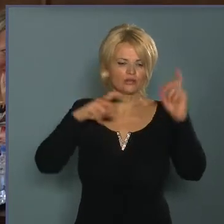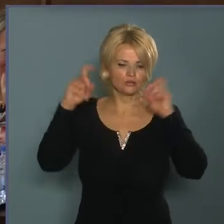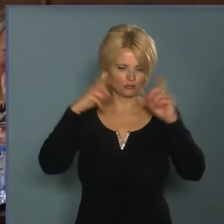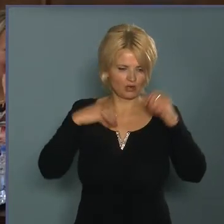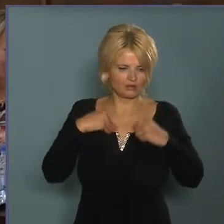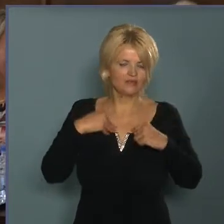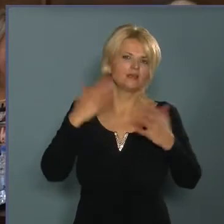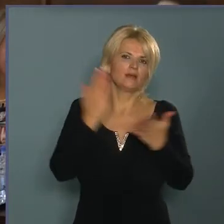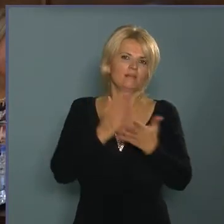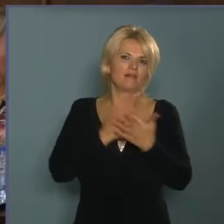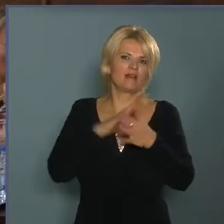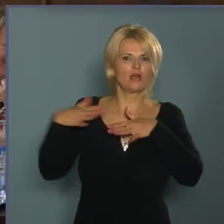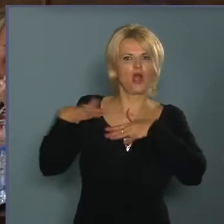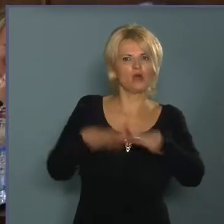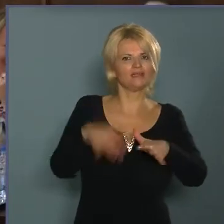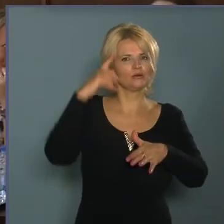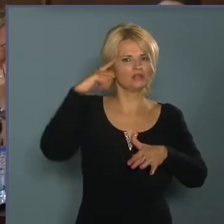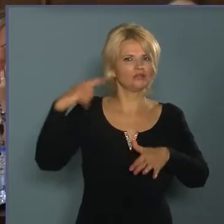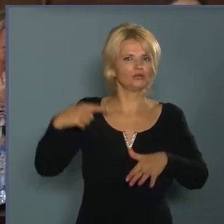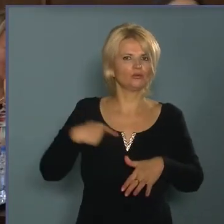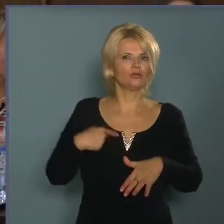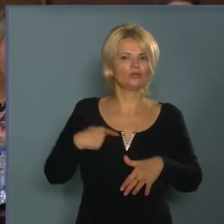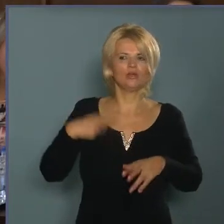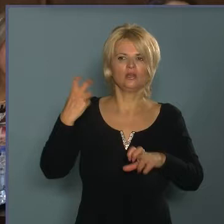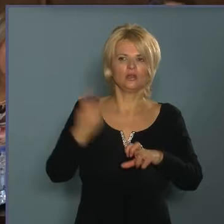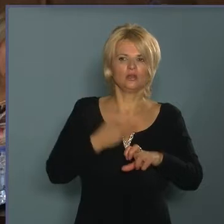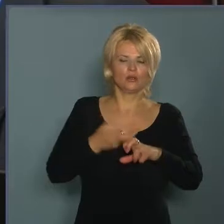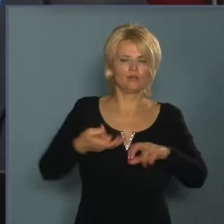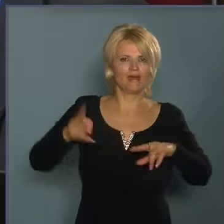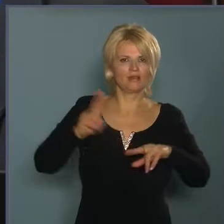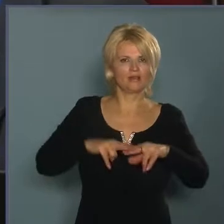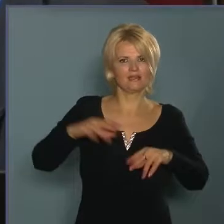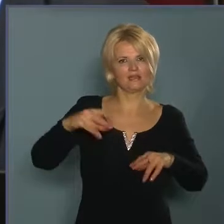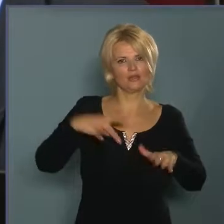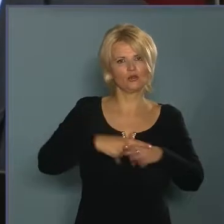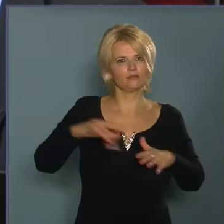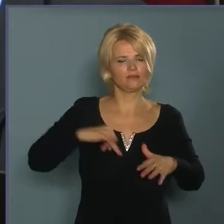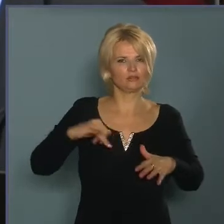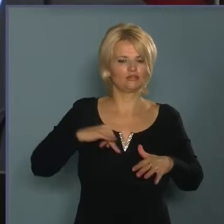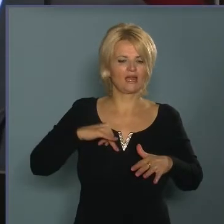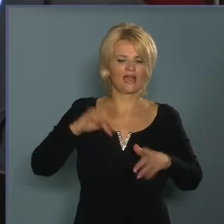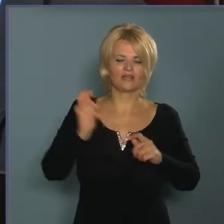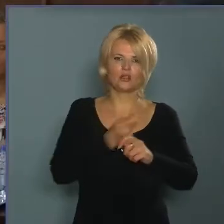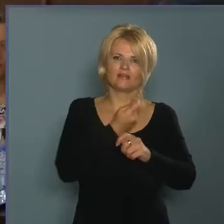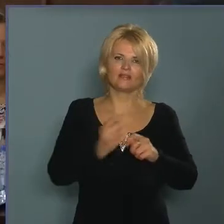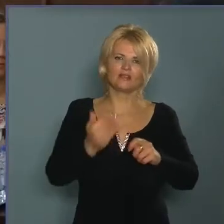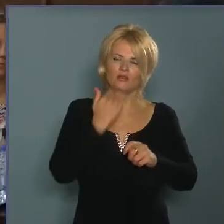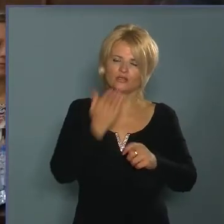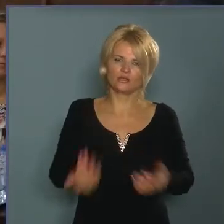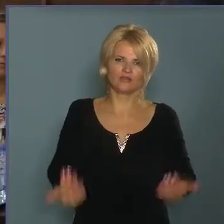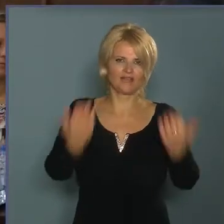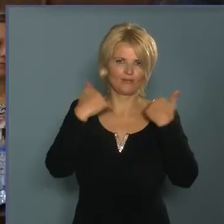megfelelő módon és hatékonyan tudjuk kőbánya rendjét, közbiztonságát javítani. Köszönjük a támogatást.